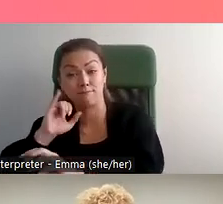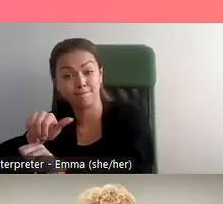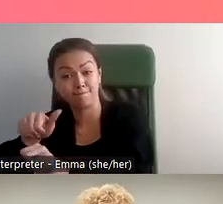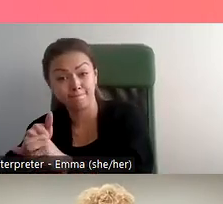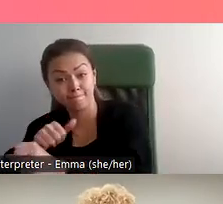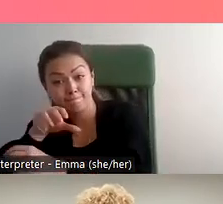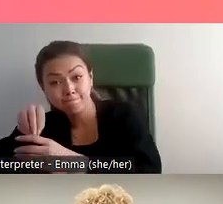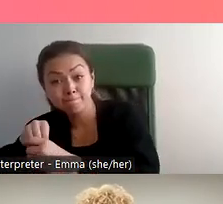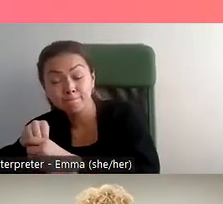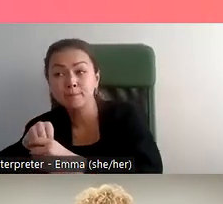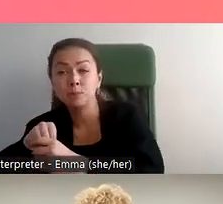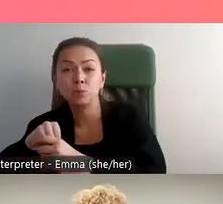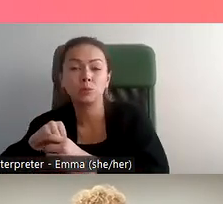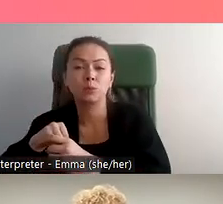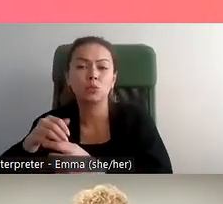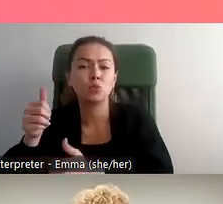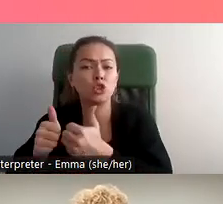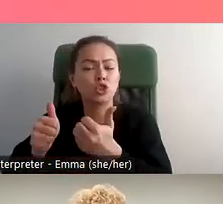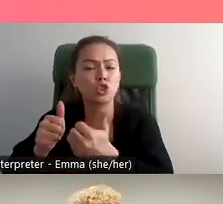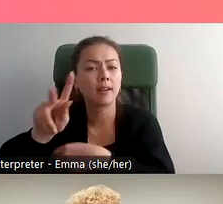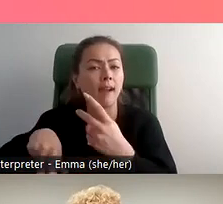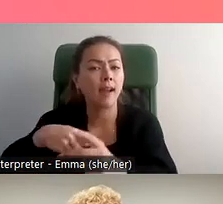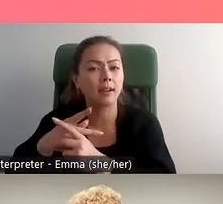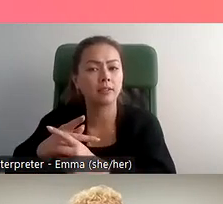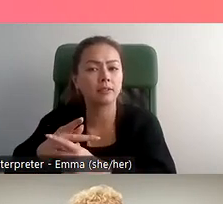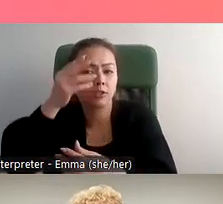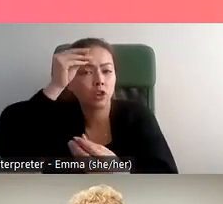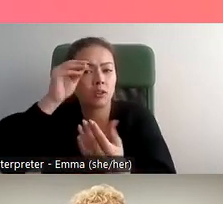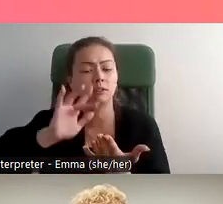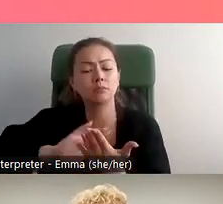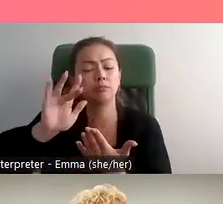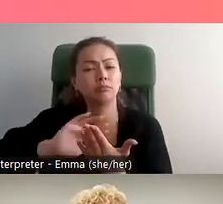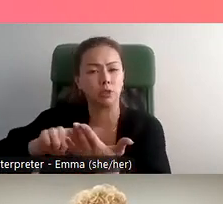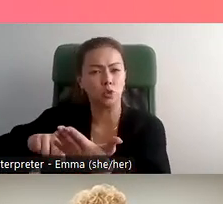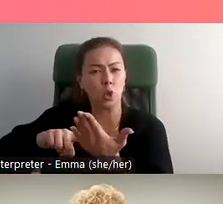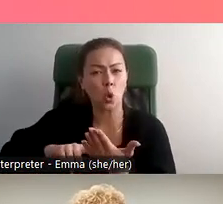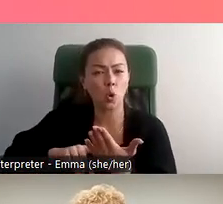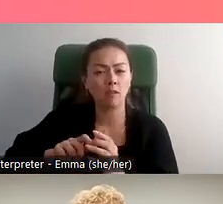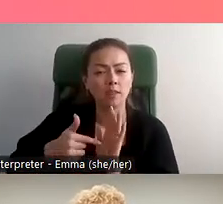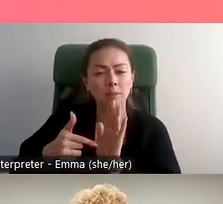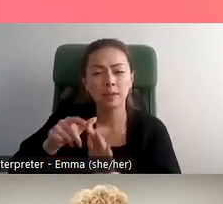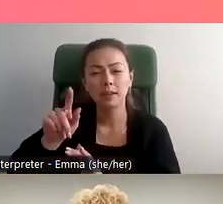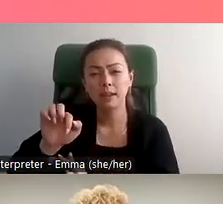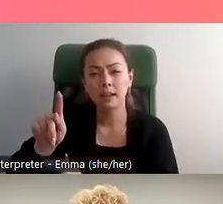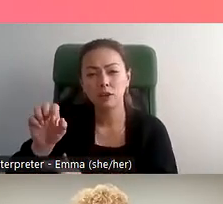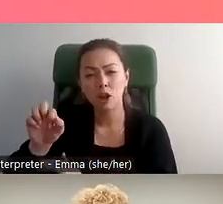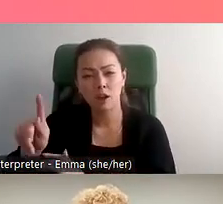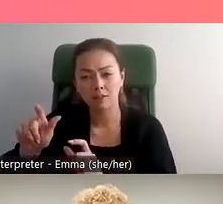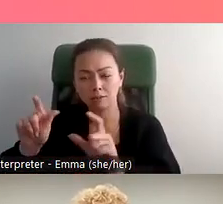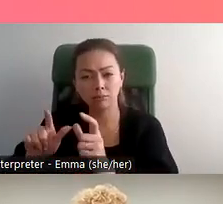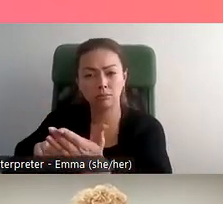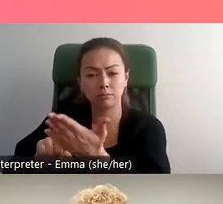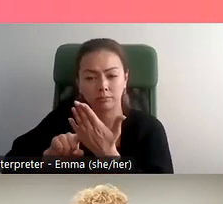biais dans les algorithmes, ou le type de contenu que vous montrez, par exemple, pour l'exemple de TikTok. Donc, les